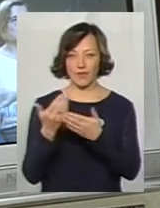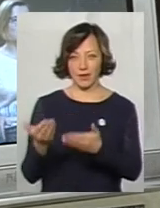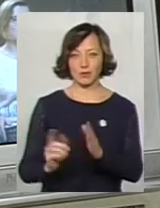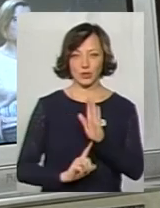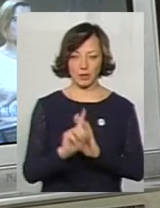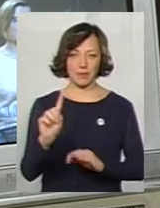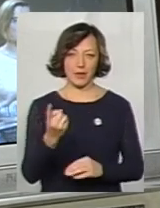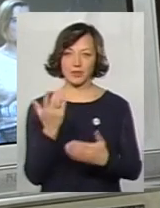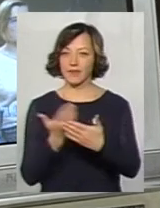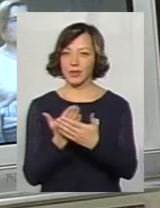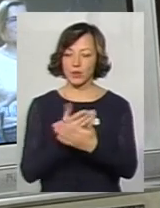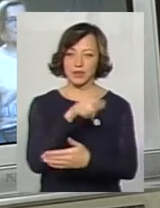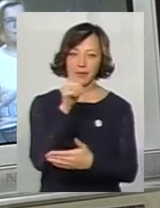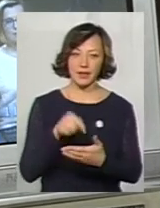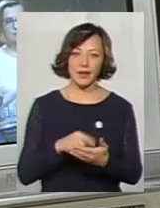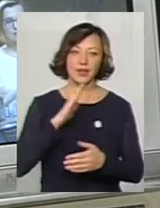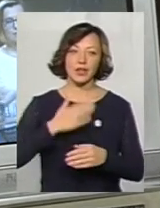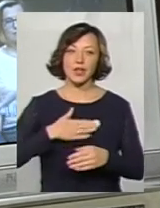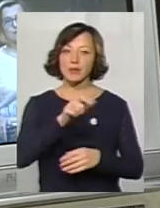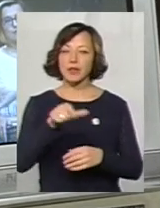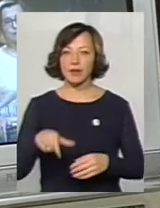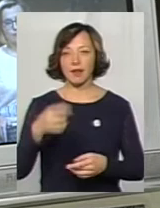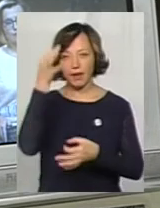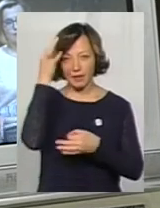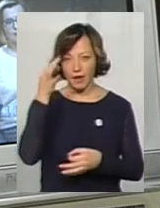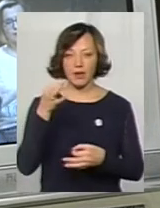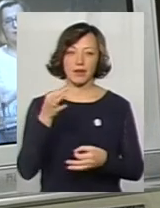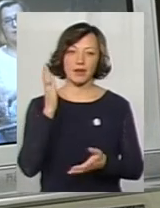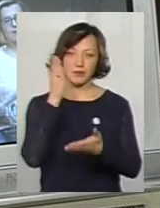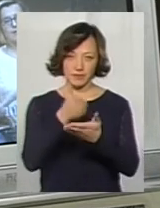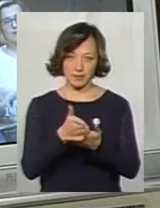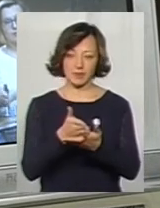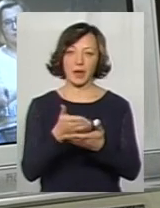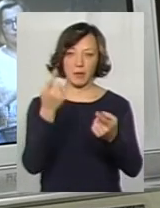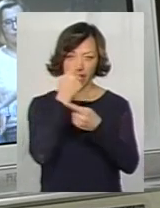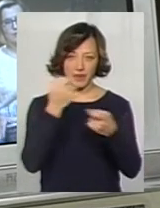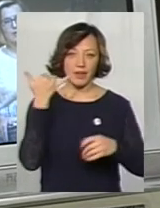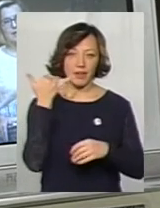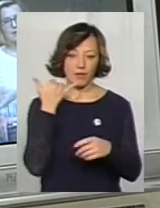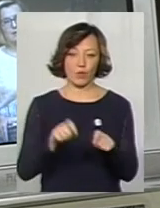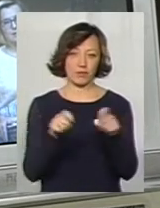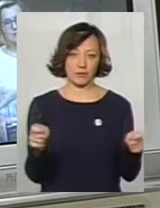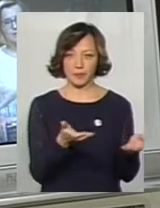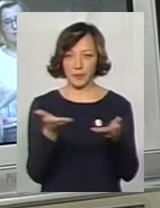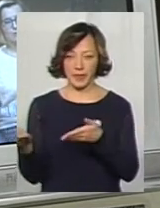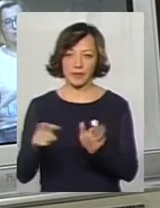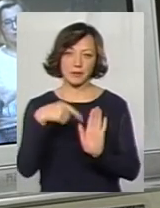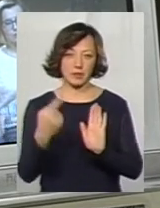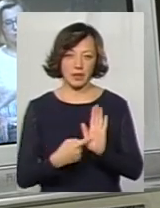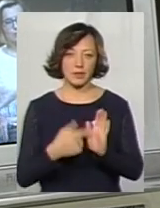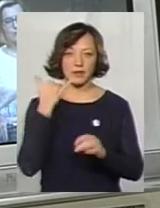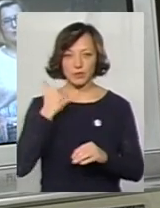почнемо з першого відеозапитання. А нашим глядачам нагадаю, що в вільні лінії для ваших телефонних запитань, тому